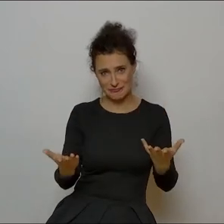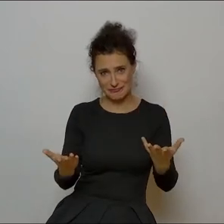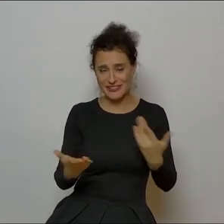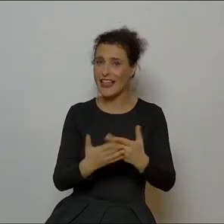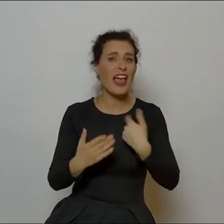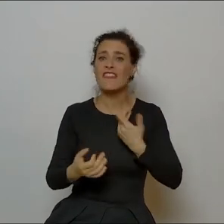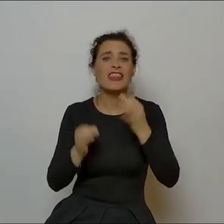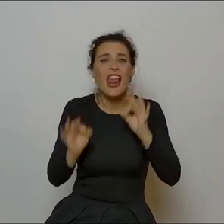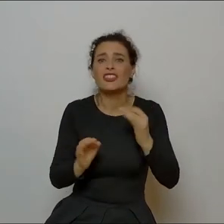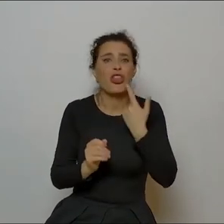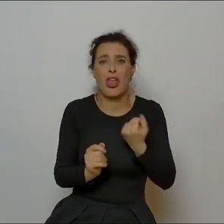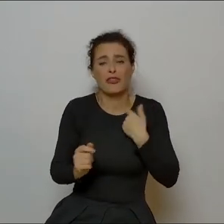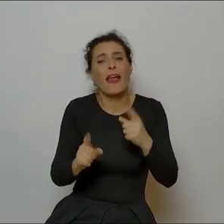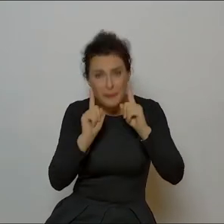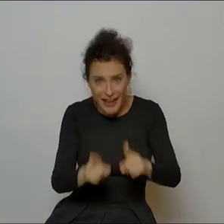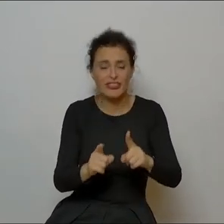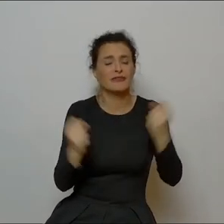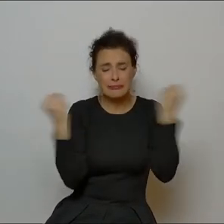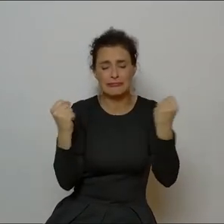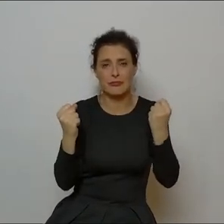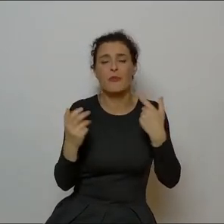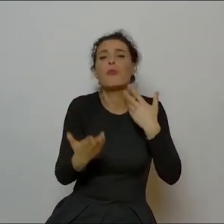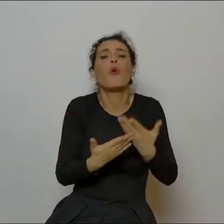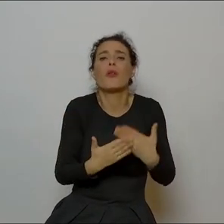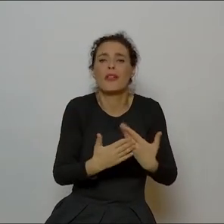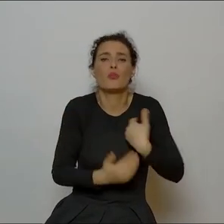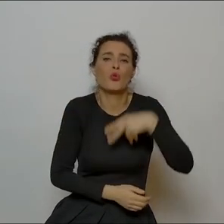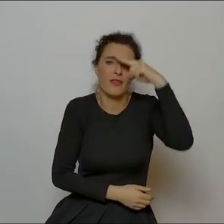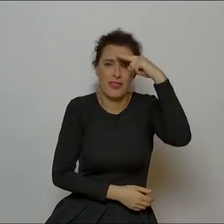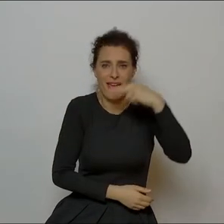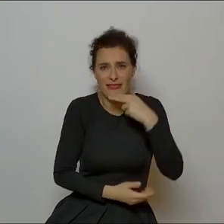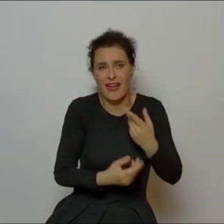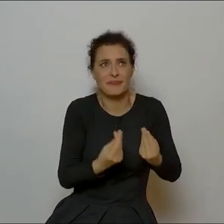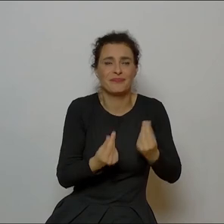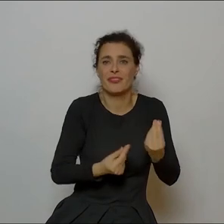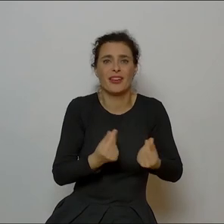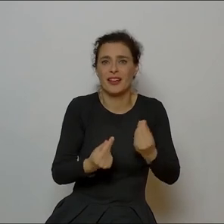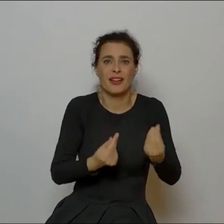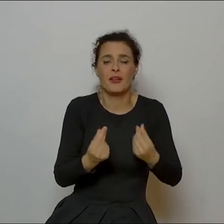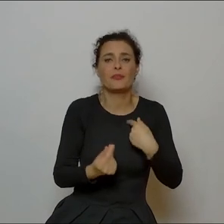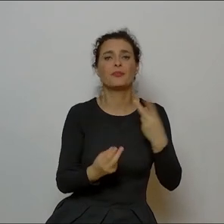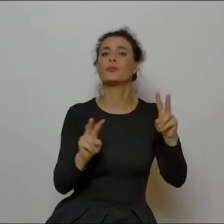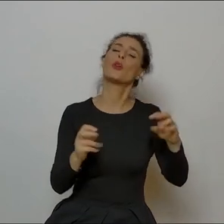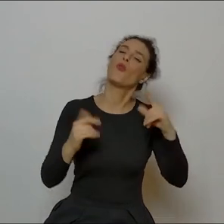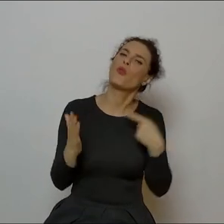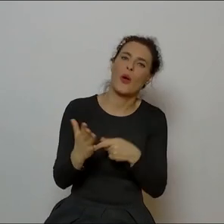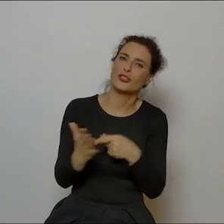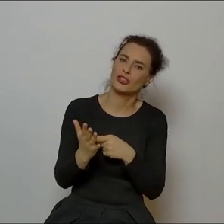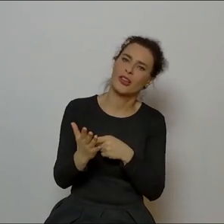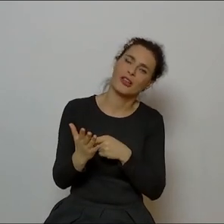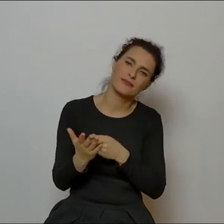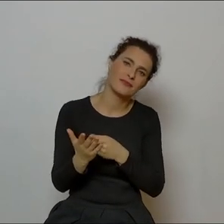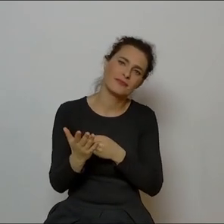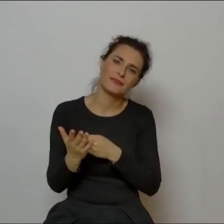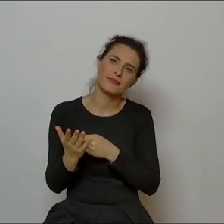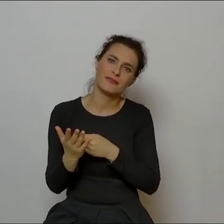trochę nawet, bo tata, no właśnie, że nie zginie, nie zginie